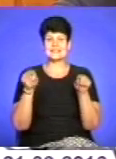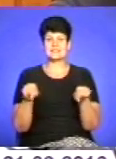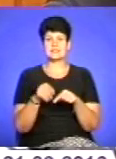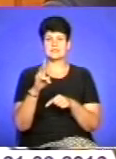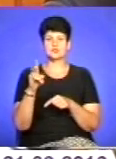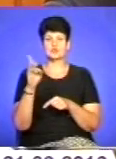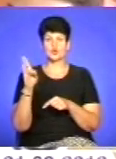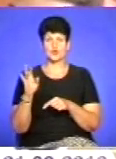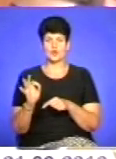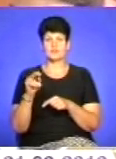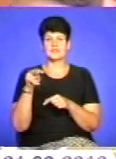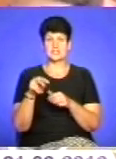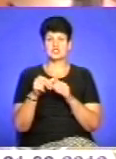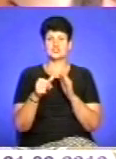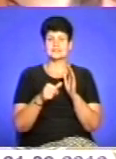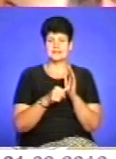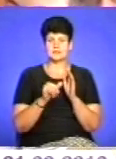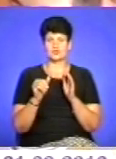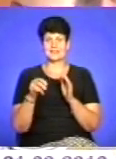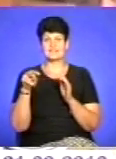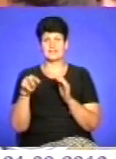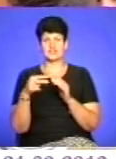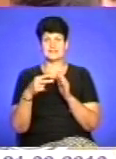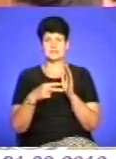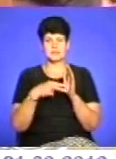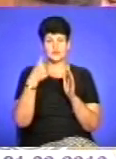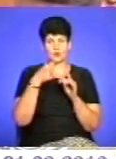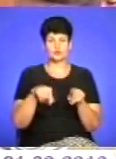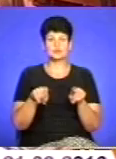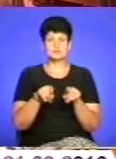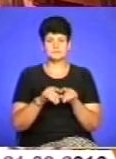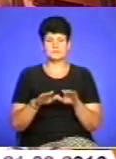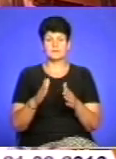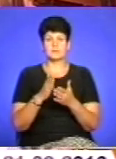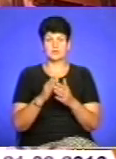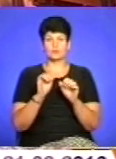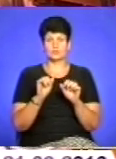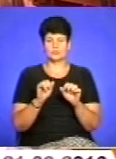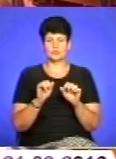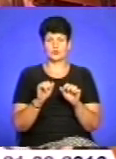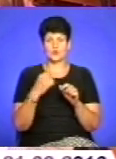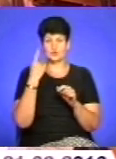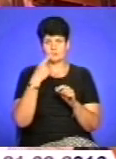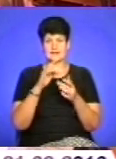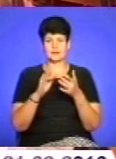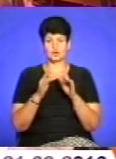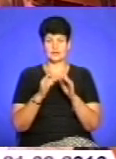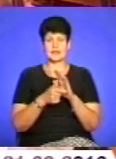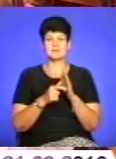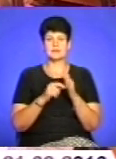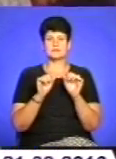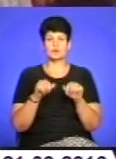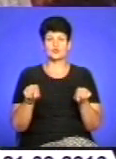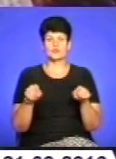2016 та 2017 року. Також абітурієнти матимуть особистий електронний кабінет, де вони зможуть